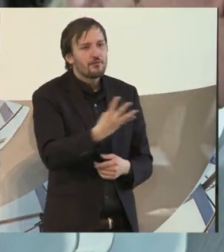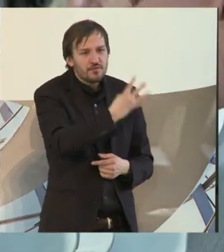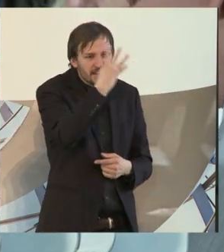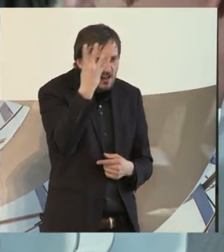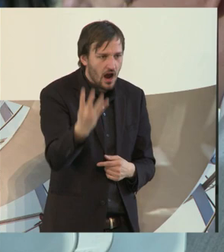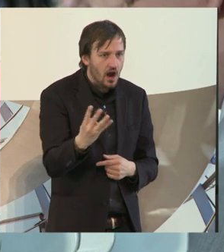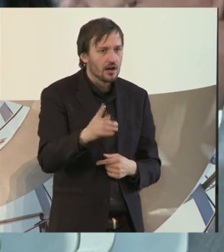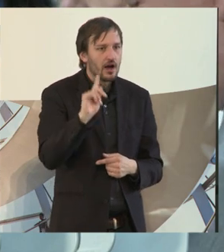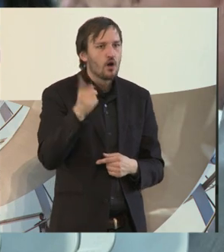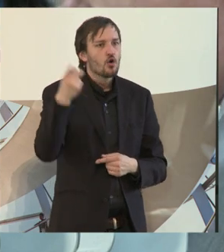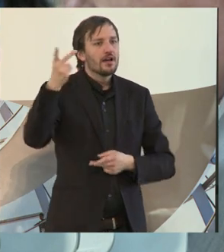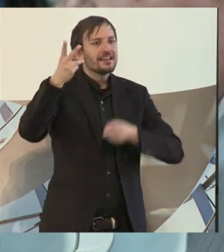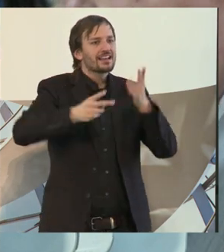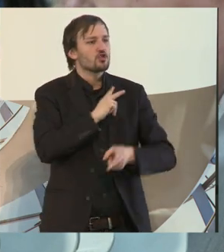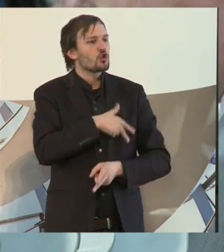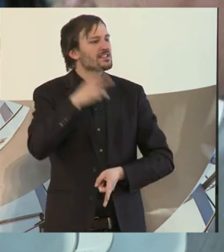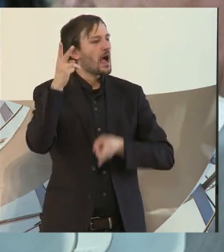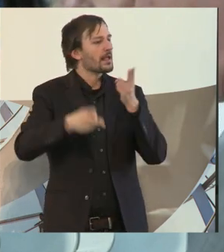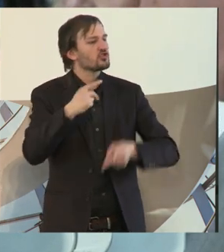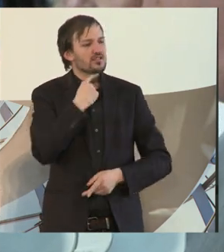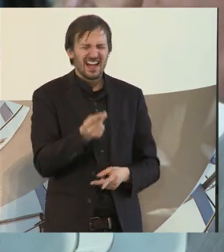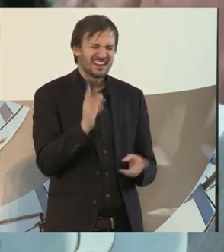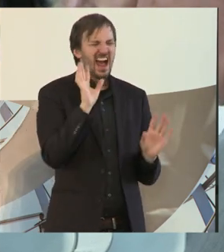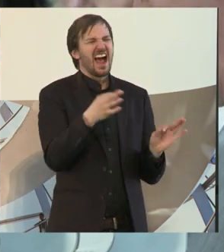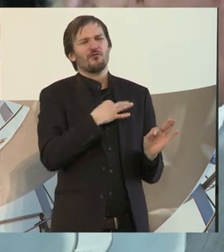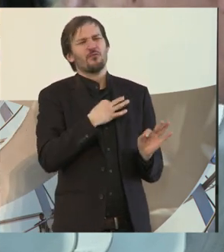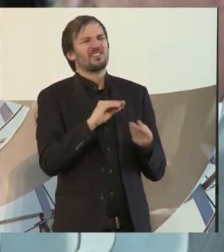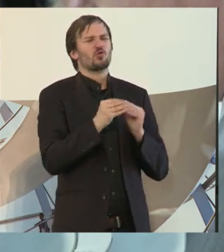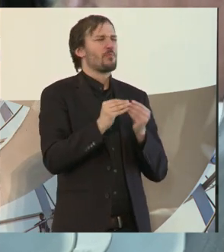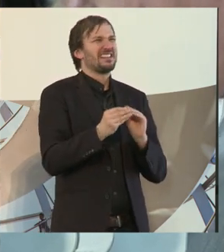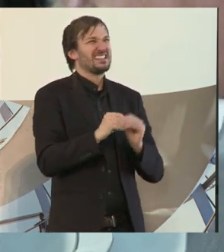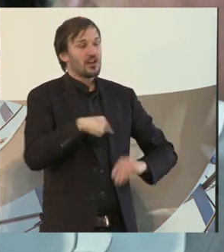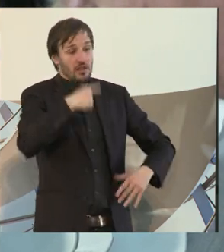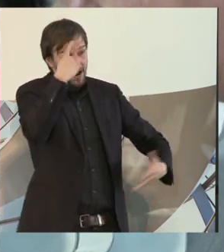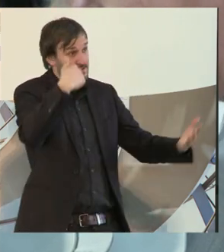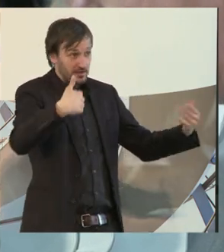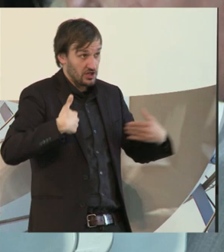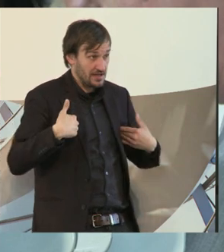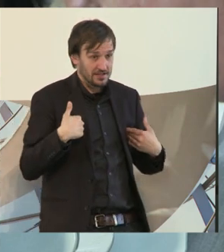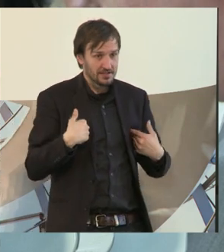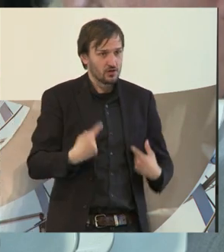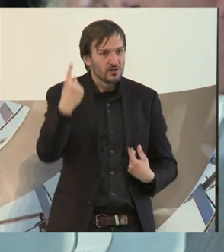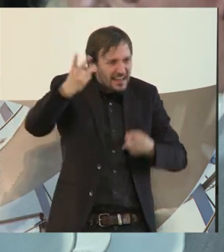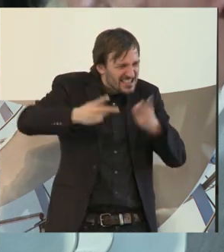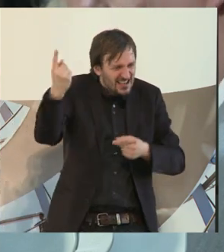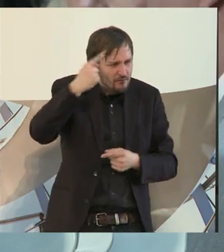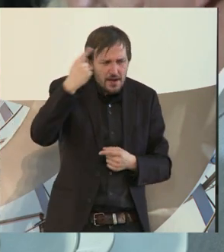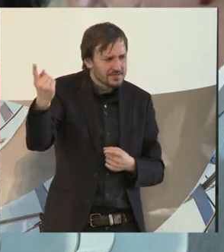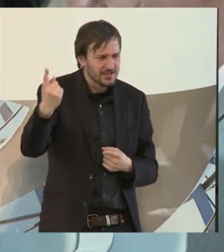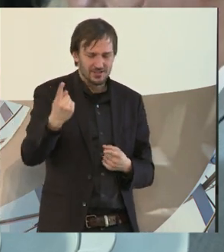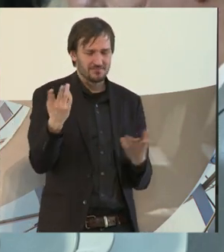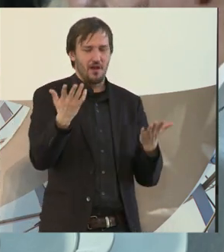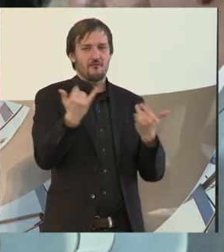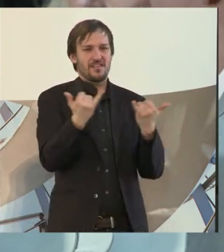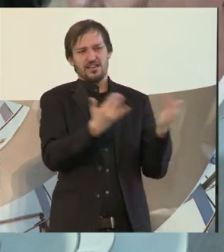das Gericht, der Sozialrichter hat gesagt, es ist so kompliziert. Ich weiß im Moment auch nicht so richtig. Und wenn der schon nicht weiß, dann sehe ich schwarz. Also irgendwie